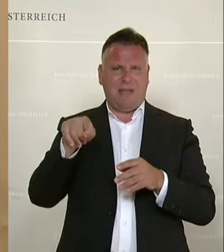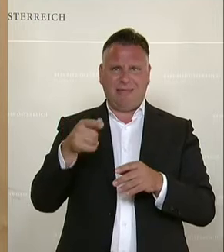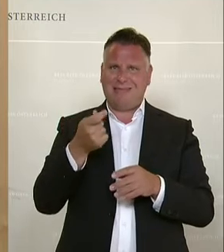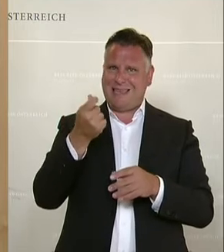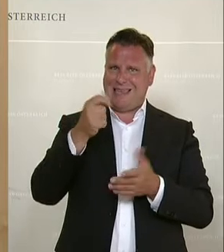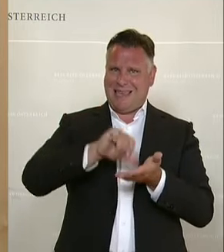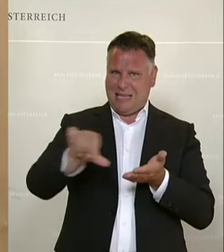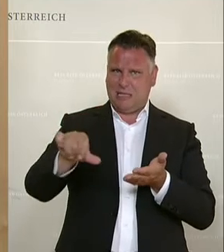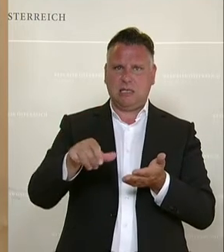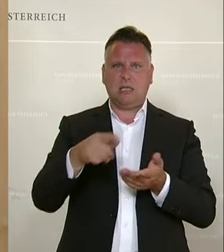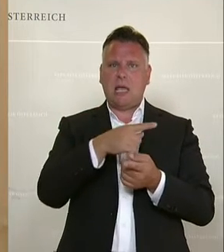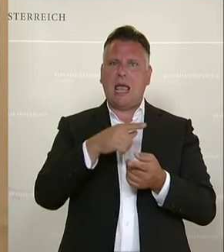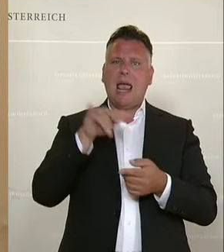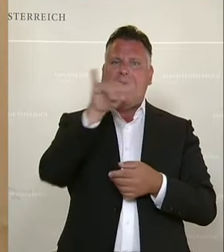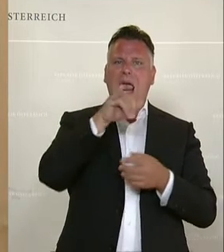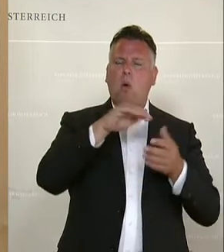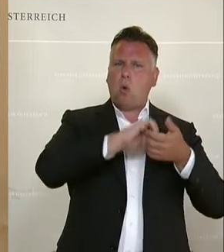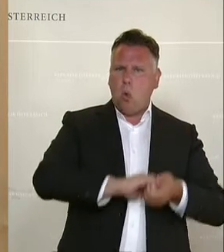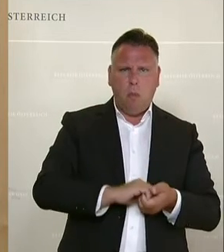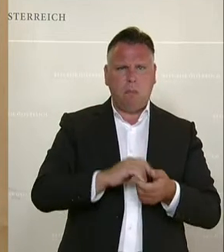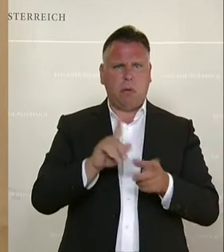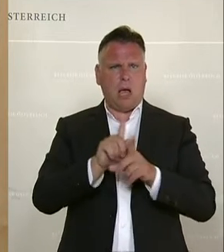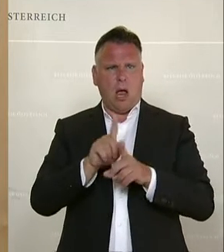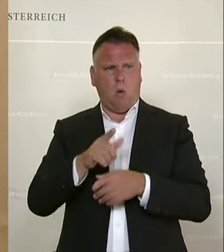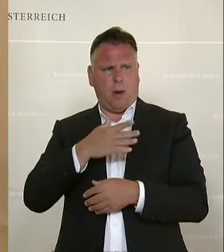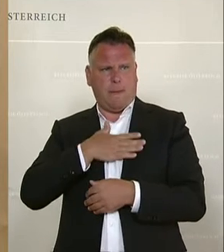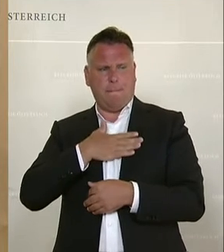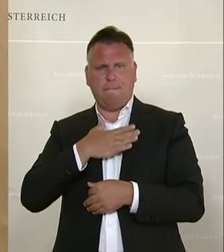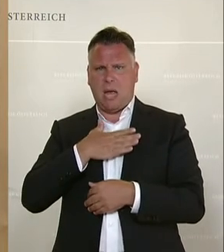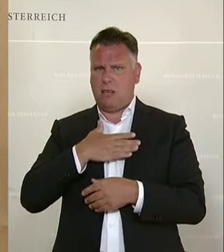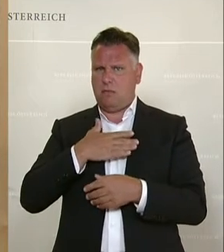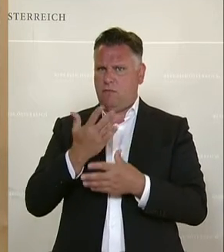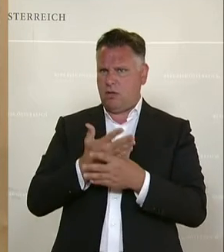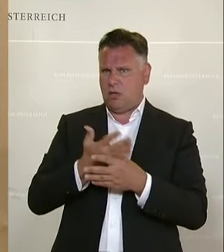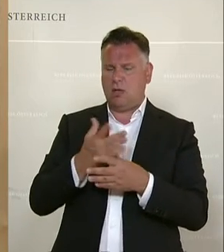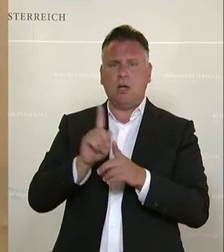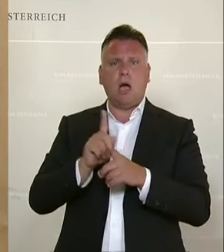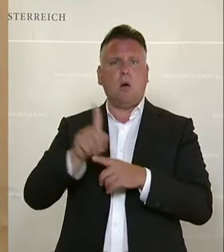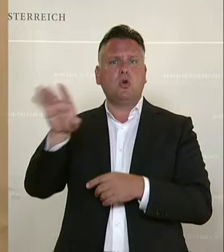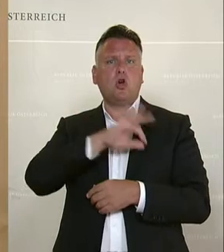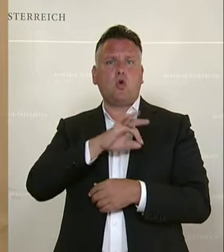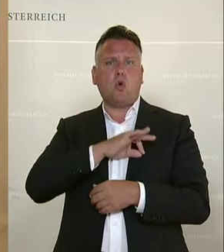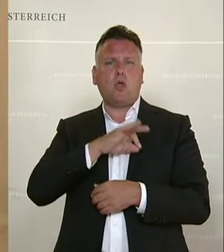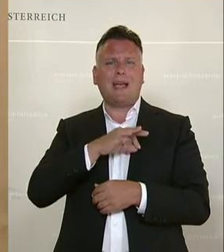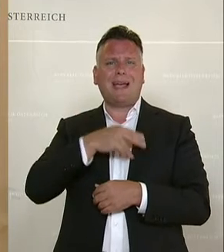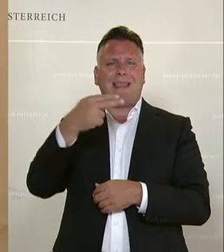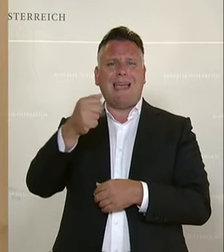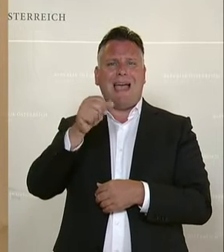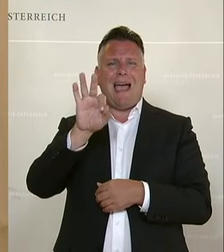dem Aeroclub bzw. unserem Vertreter als auch mit den Einwendungen des Kollegen Hafenecker